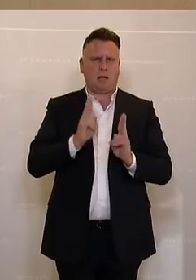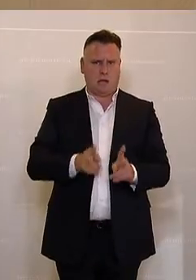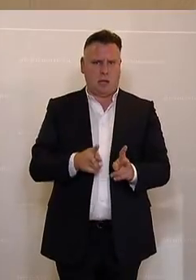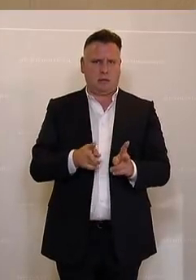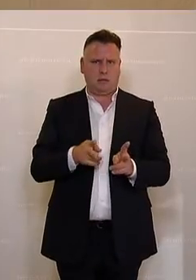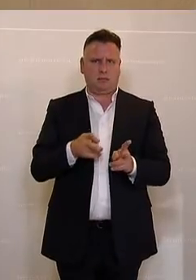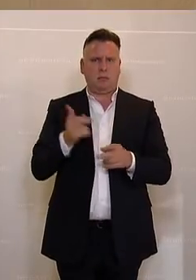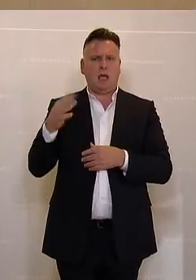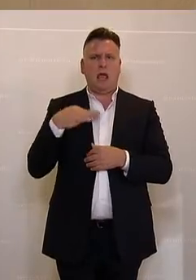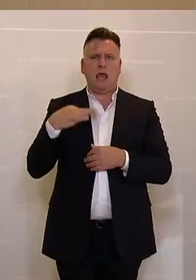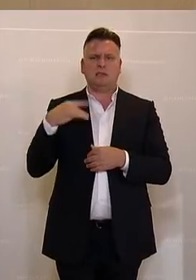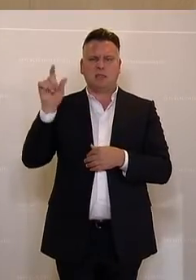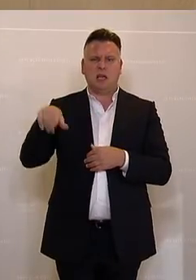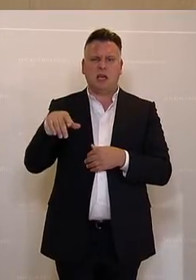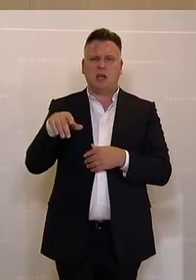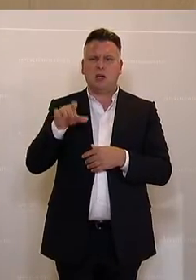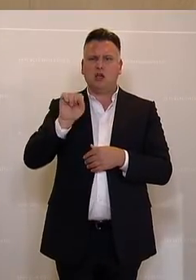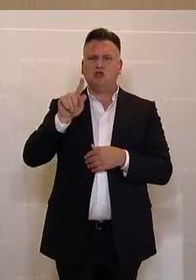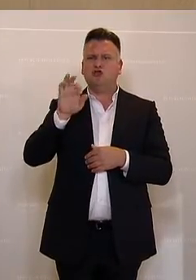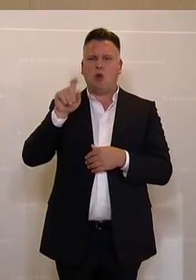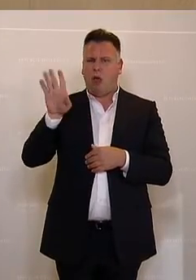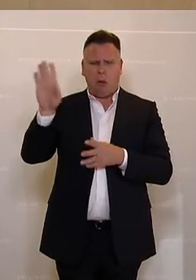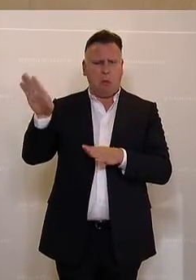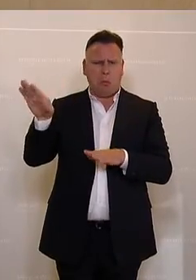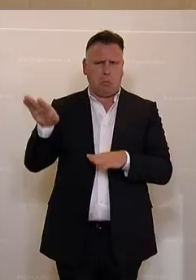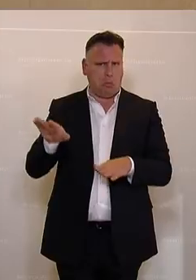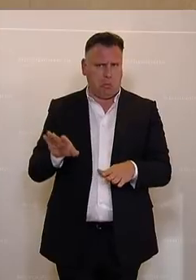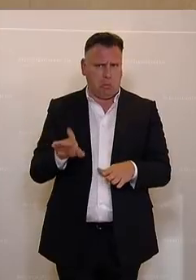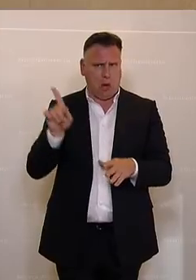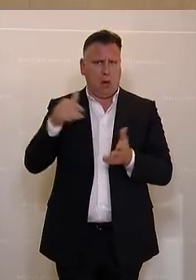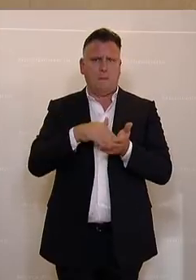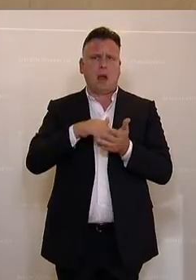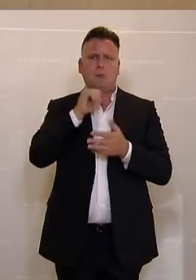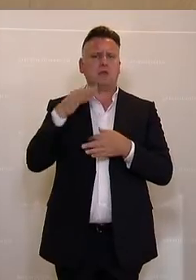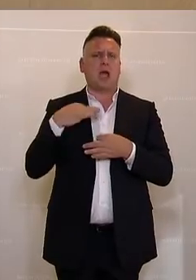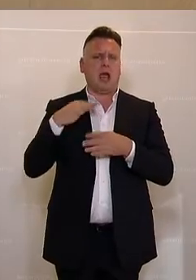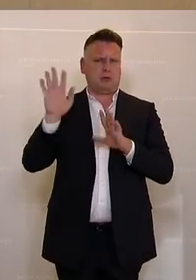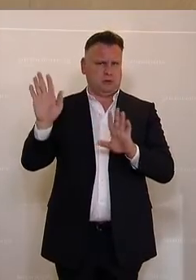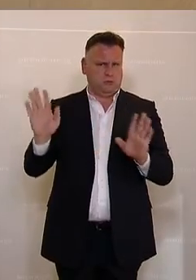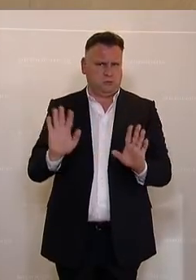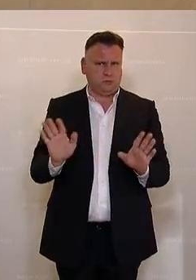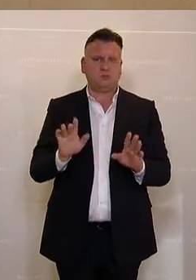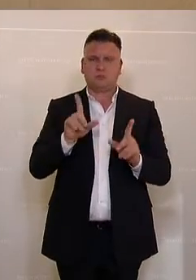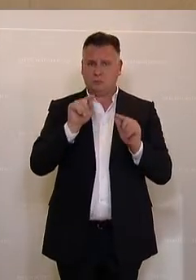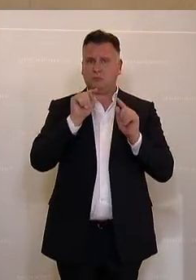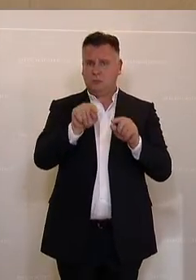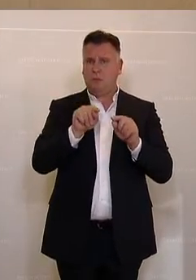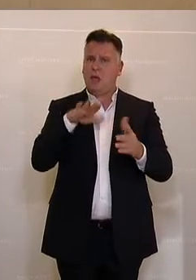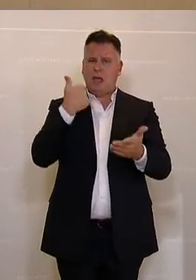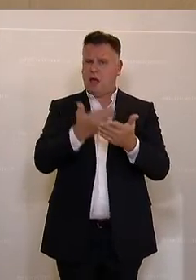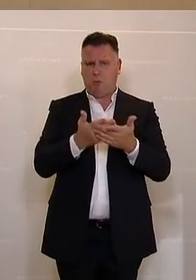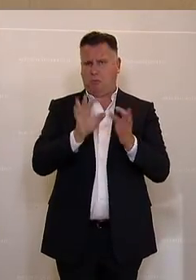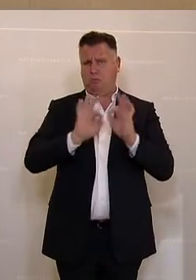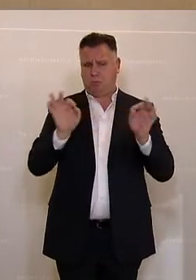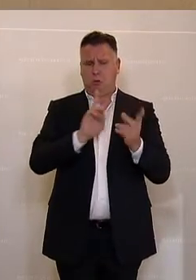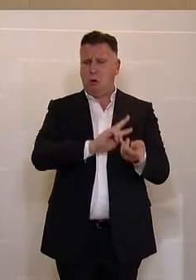Ängste vom Abgeordneten Stöger kann ich, glaube ich, hier auch entsprechend entkräften. Das ist ein unglaublich attraktives Angebot für den